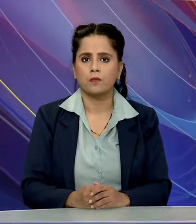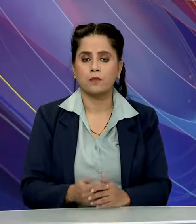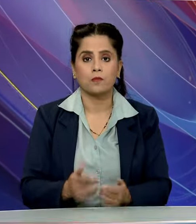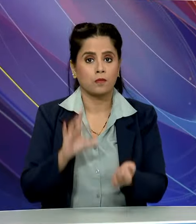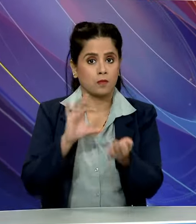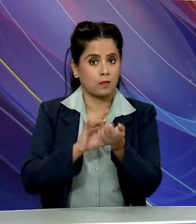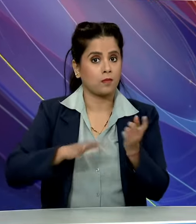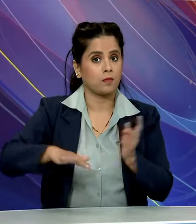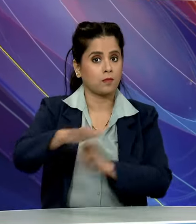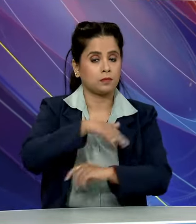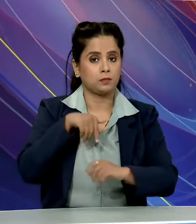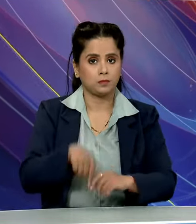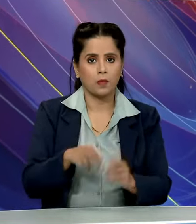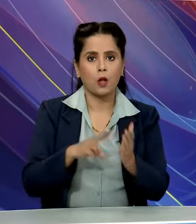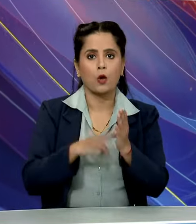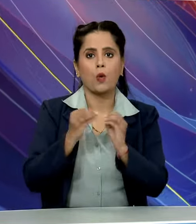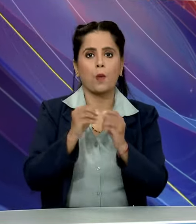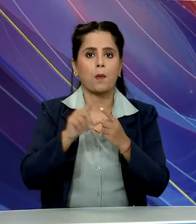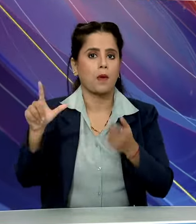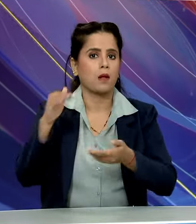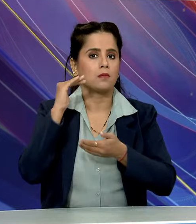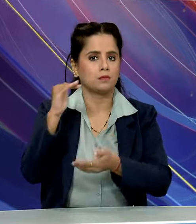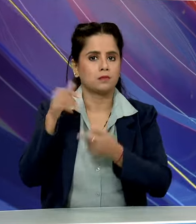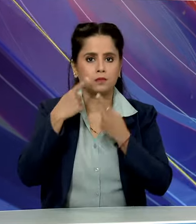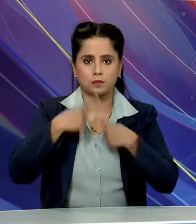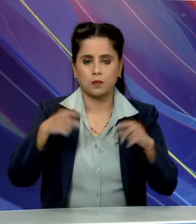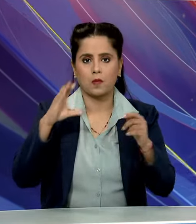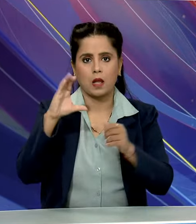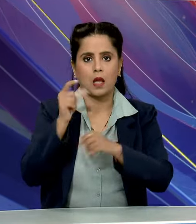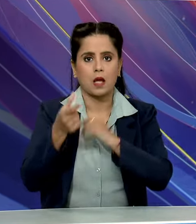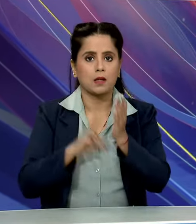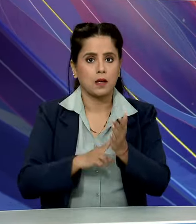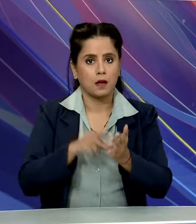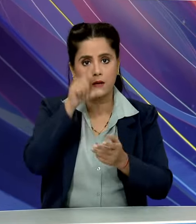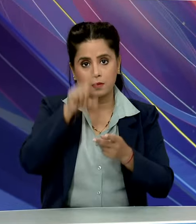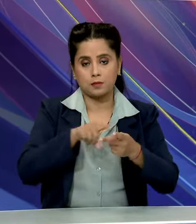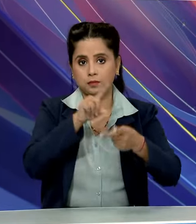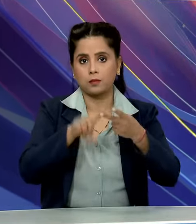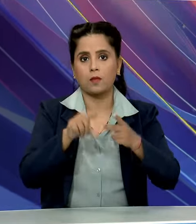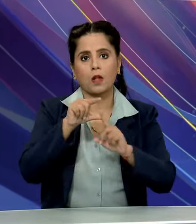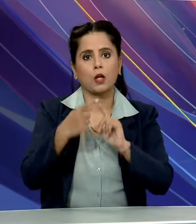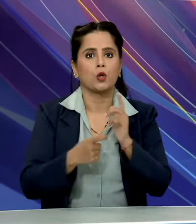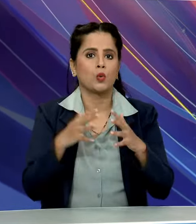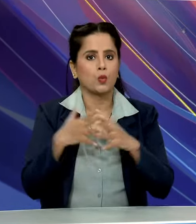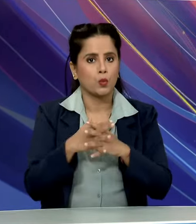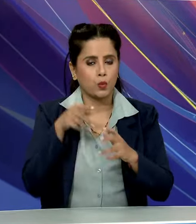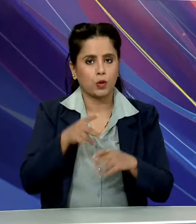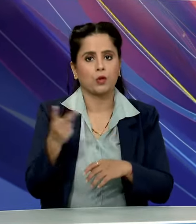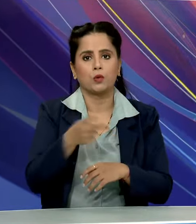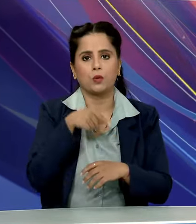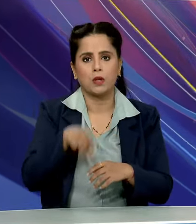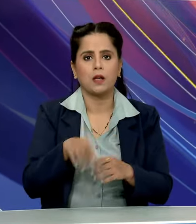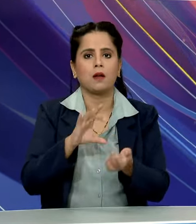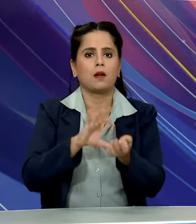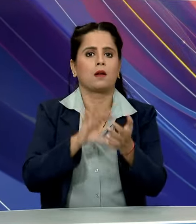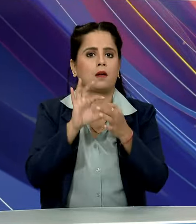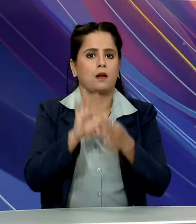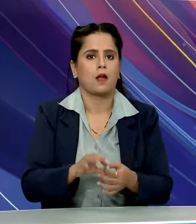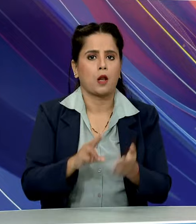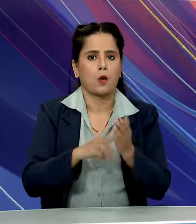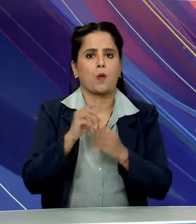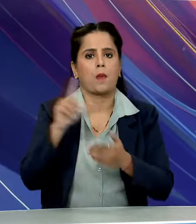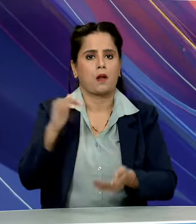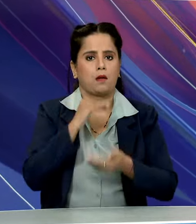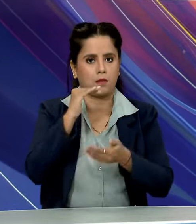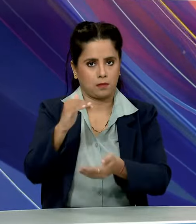चिकिस्टा के शेत्र में नोबेल पुरसकारों की घोशना, कैटालीन कारे को और ड्रियू विस्मेन को मिलेगा चिकिस्टा का नोबेल